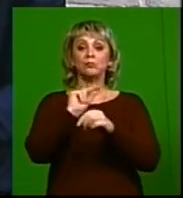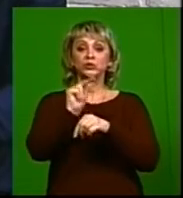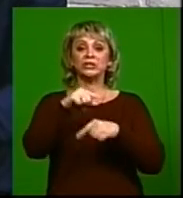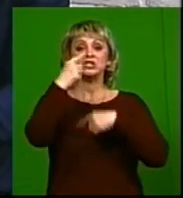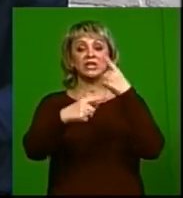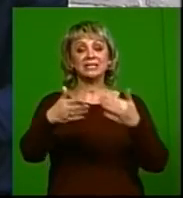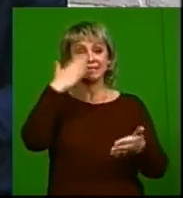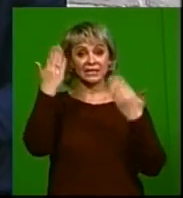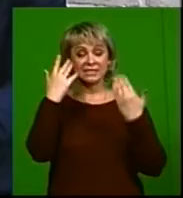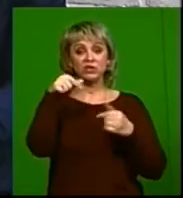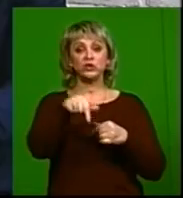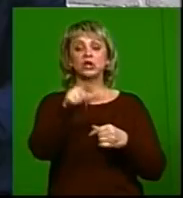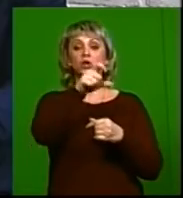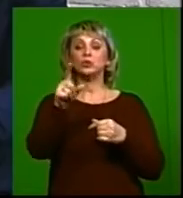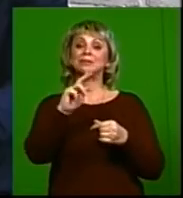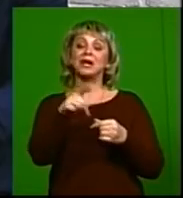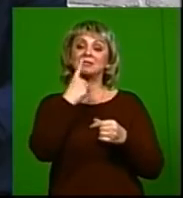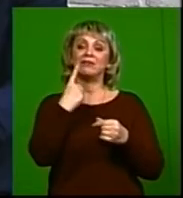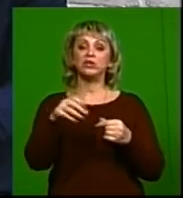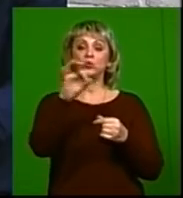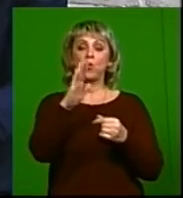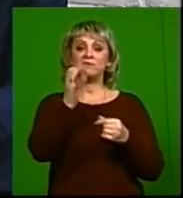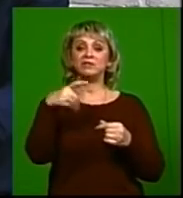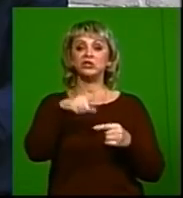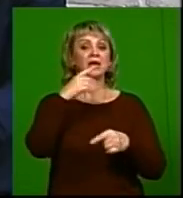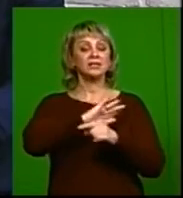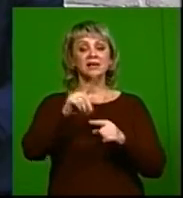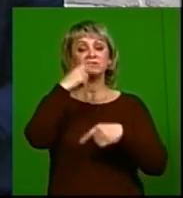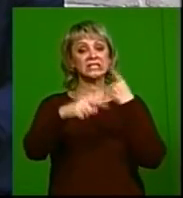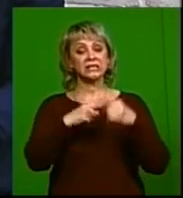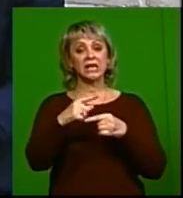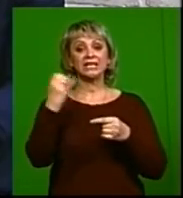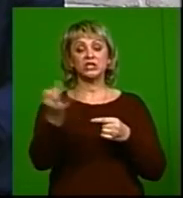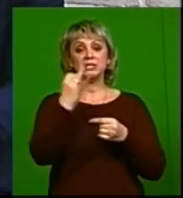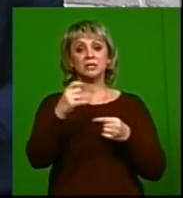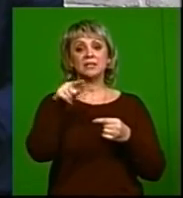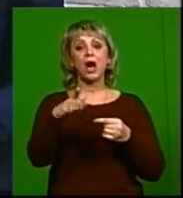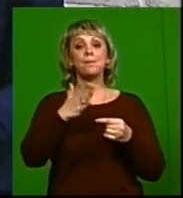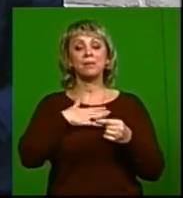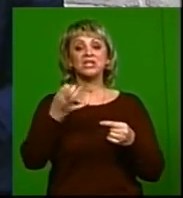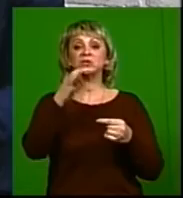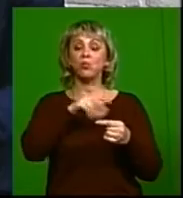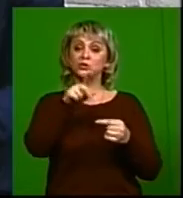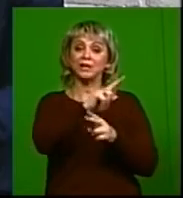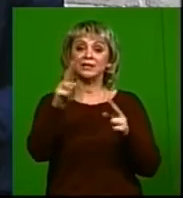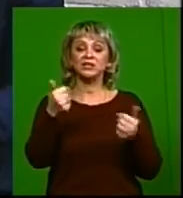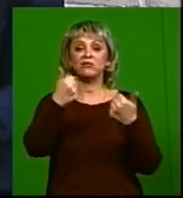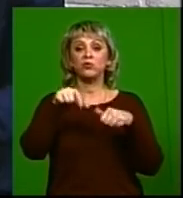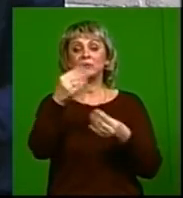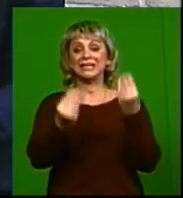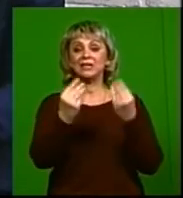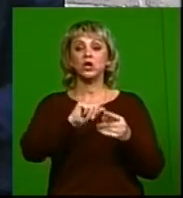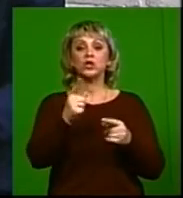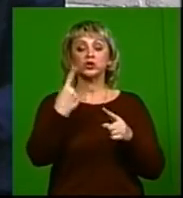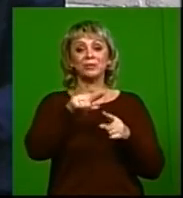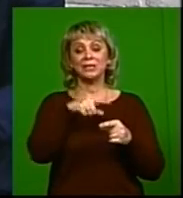развлечение. Но людям как-то говорить о ВИЧ не всегда интересно. Мы используем какие-то формы игровые, чтобы об